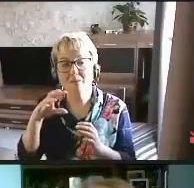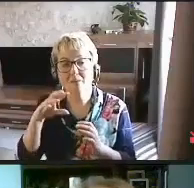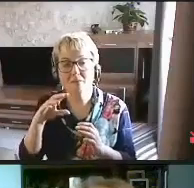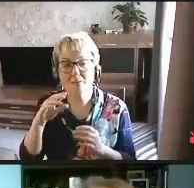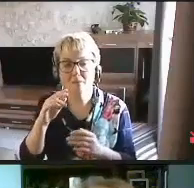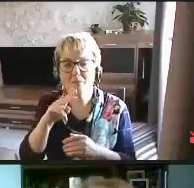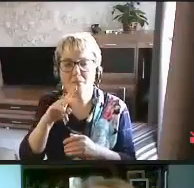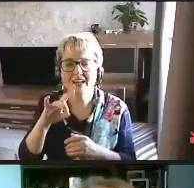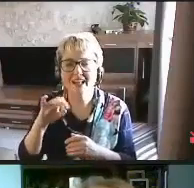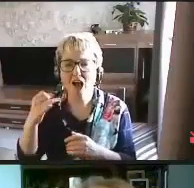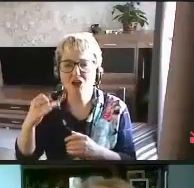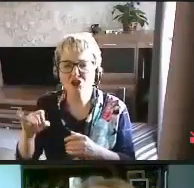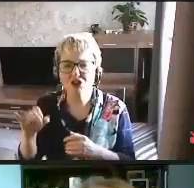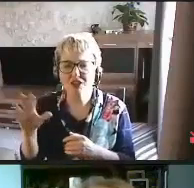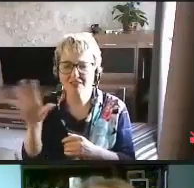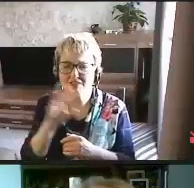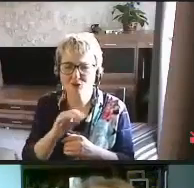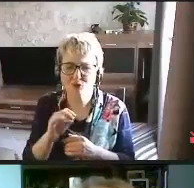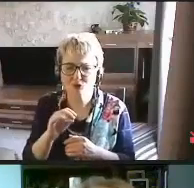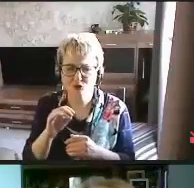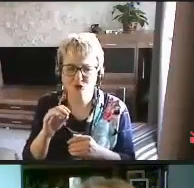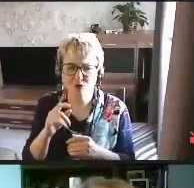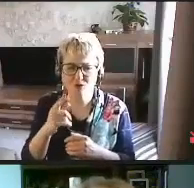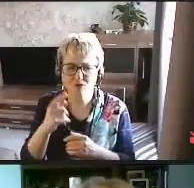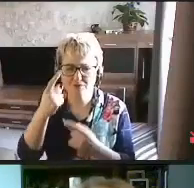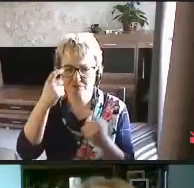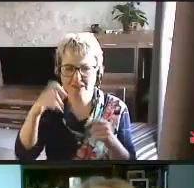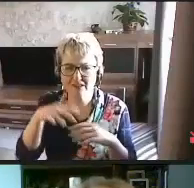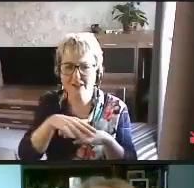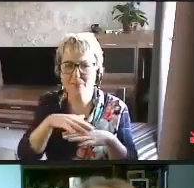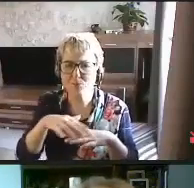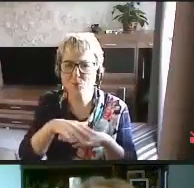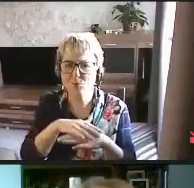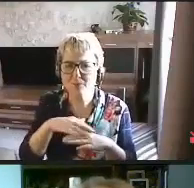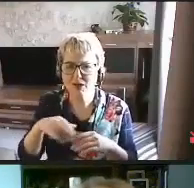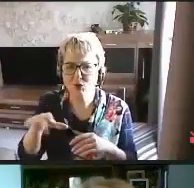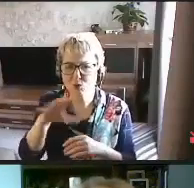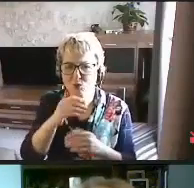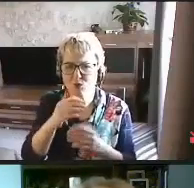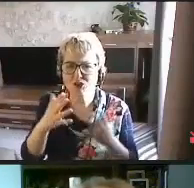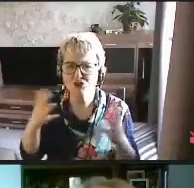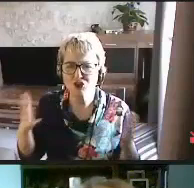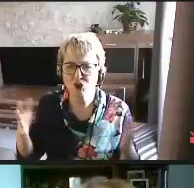что выходит на публику, на широкую публику.